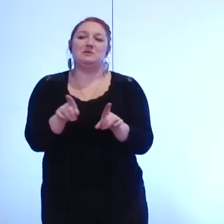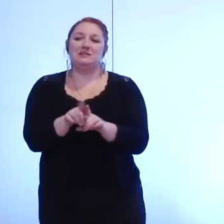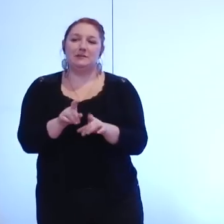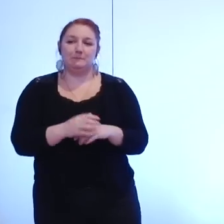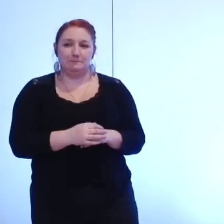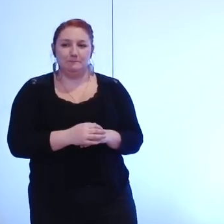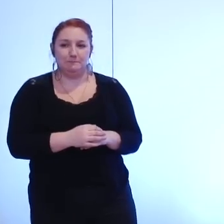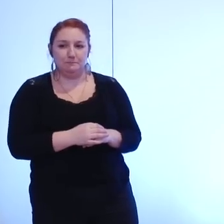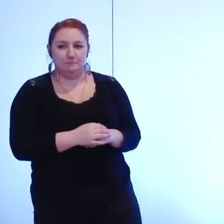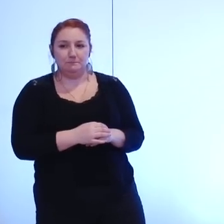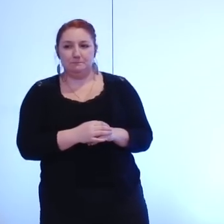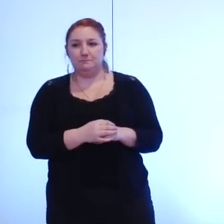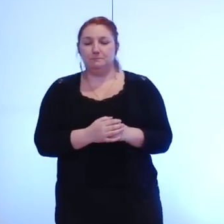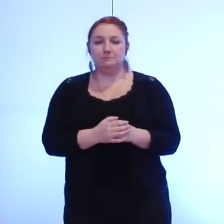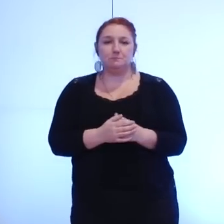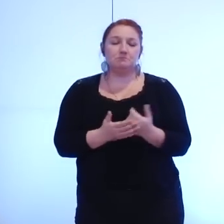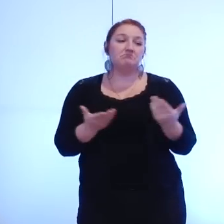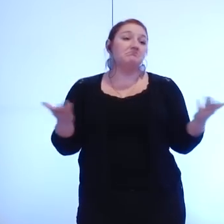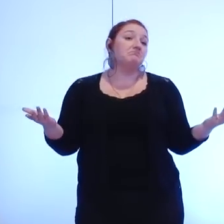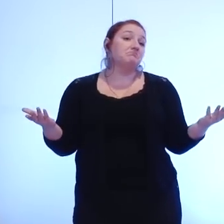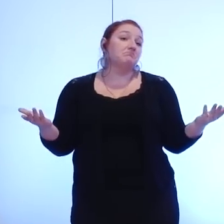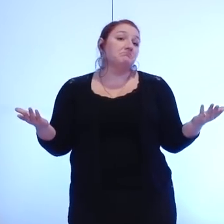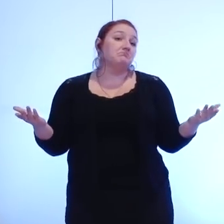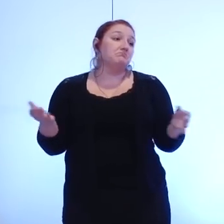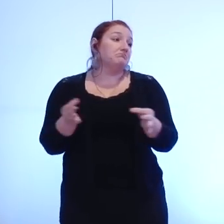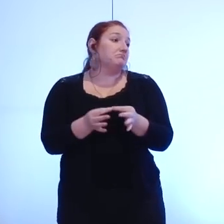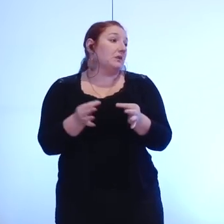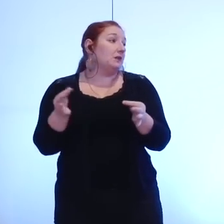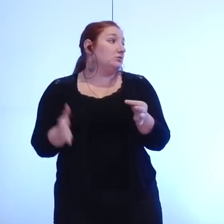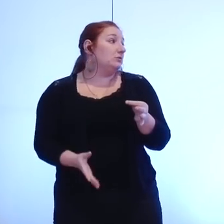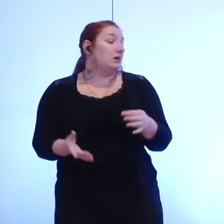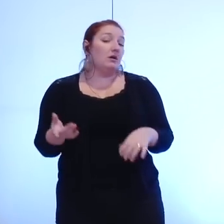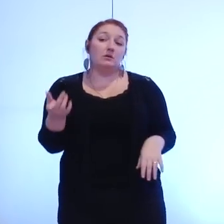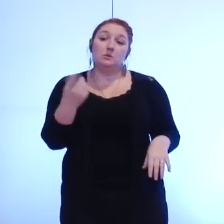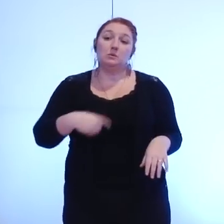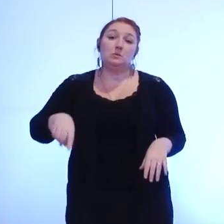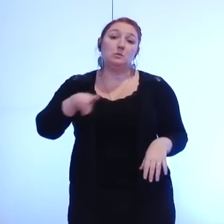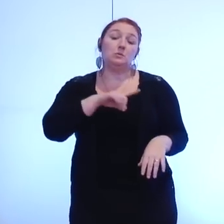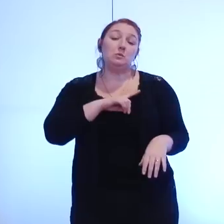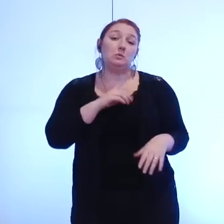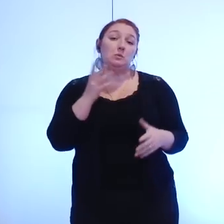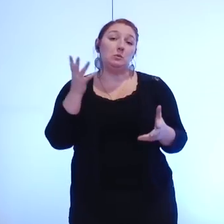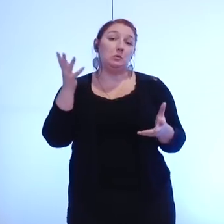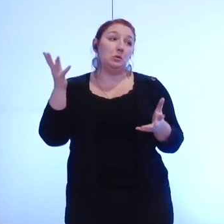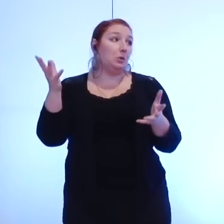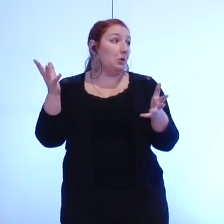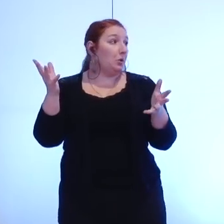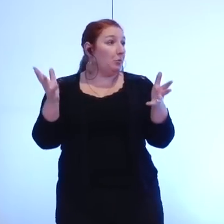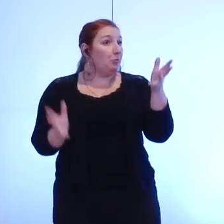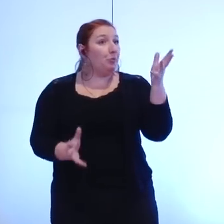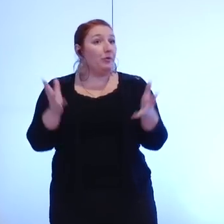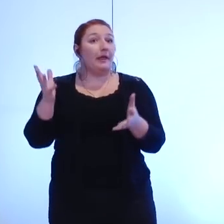et finalement nous sommes là peut-être face l'ensemble je pense des